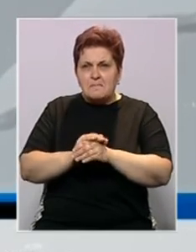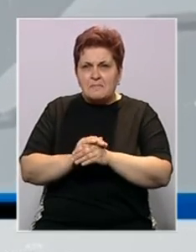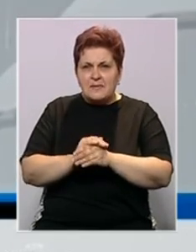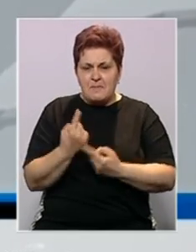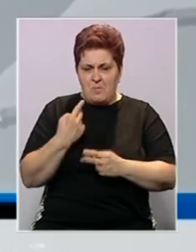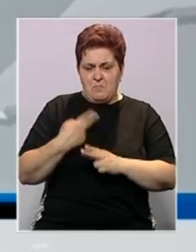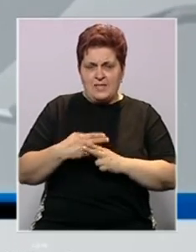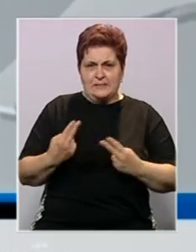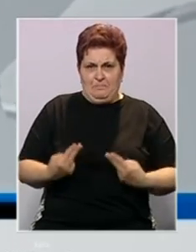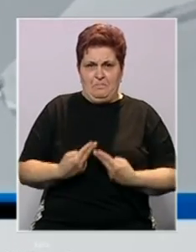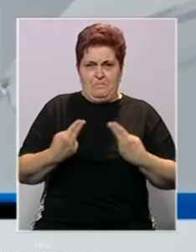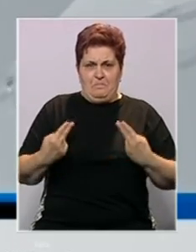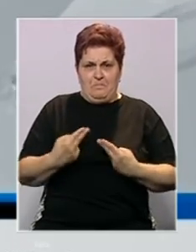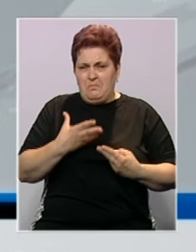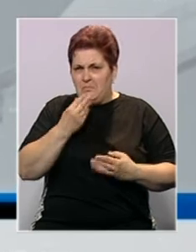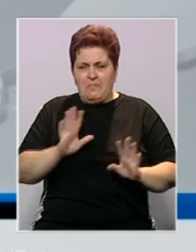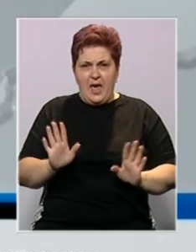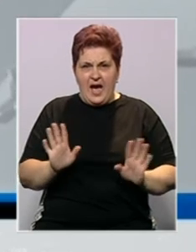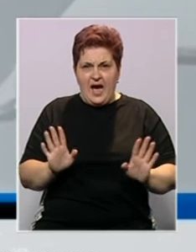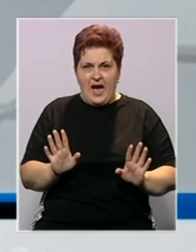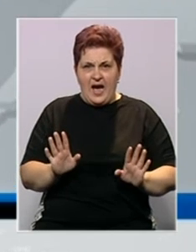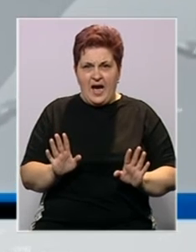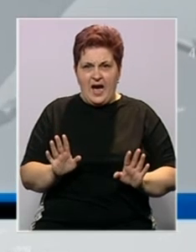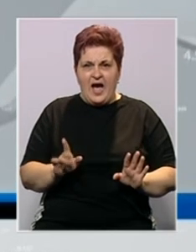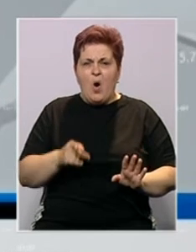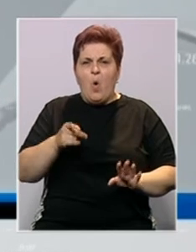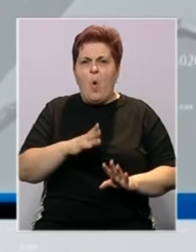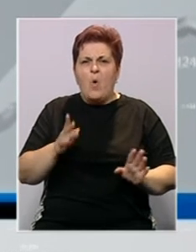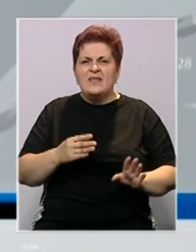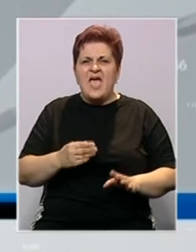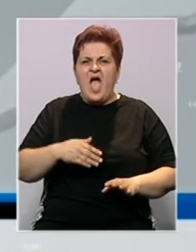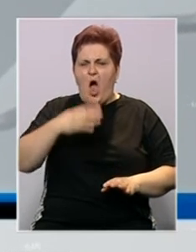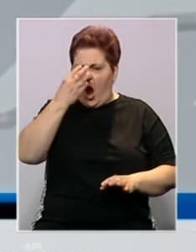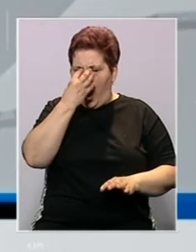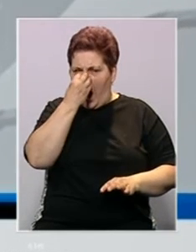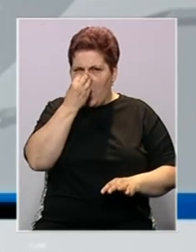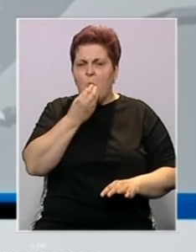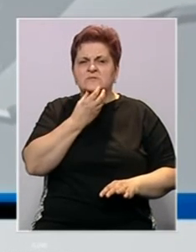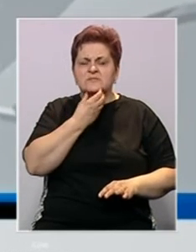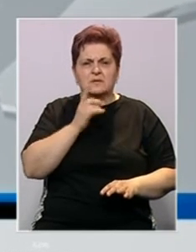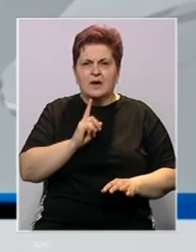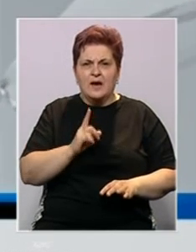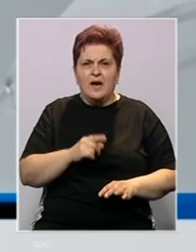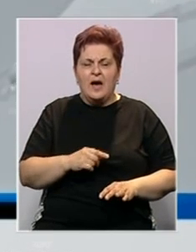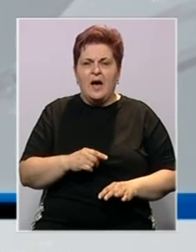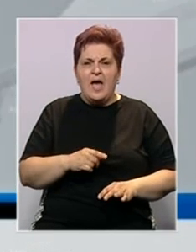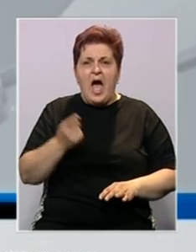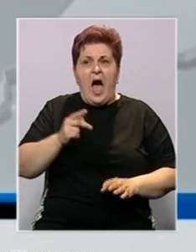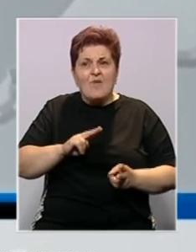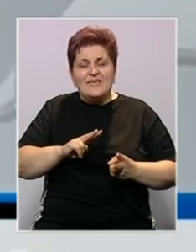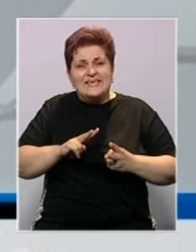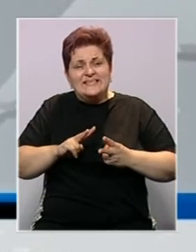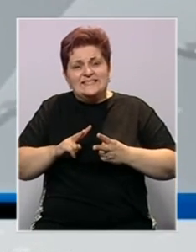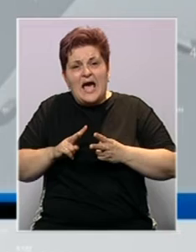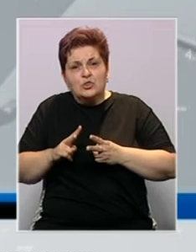slike blaže i da uglavnom zahvata bolje respiratorne puteve, a ovi sa drugim